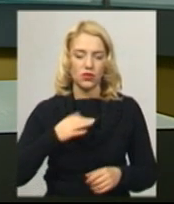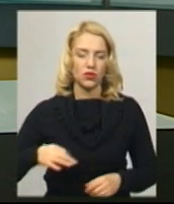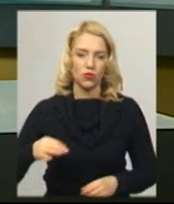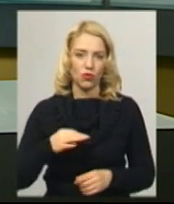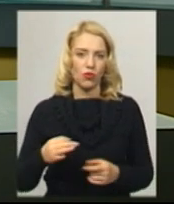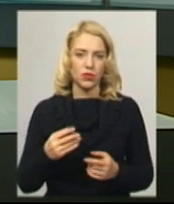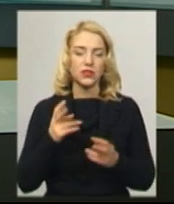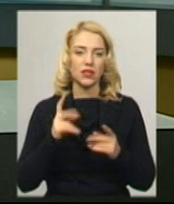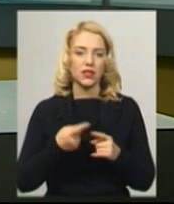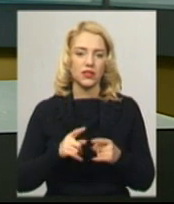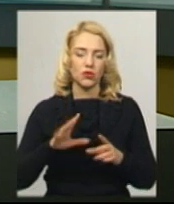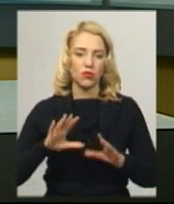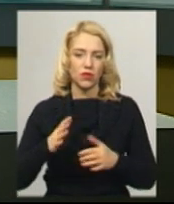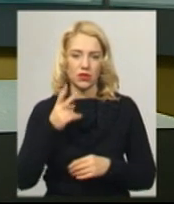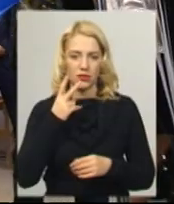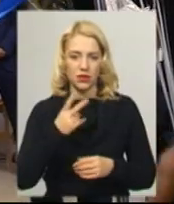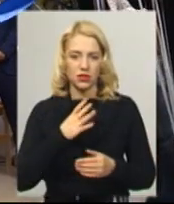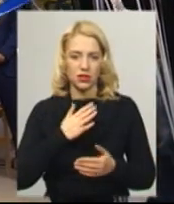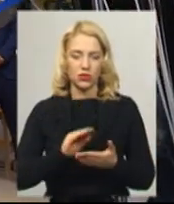відбувалося, бачила Леся Боровець.